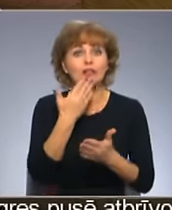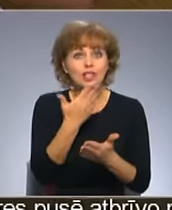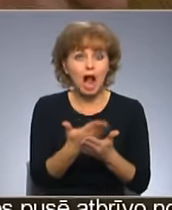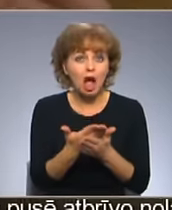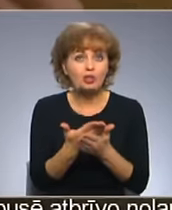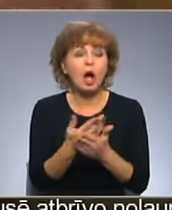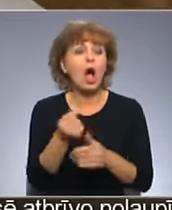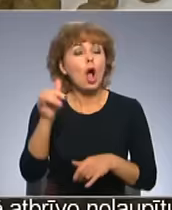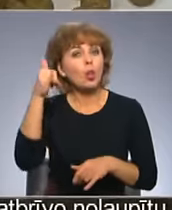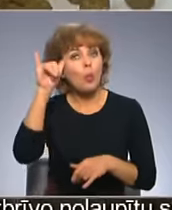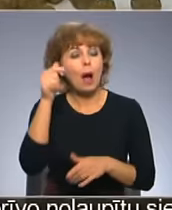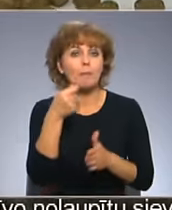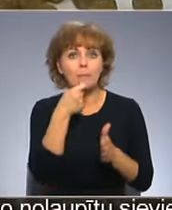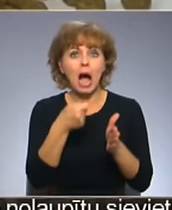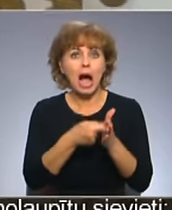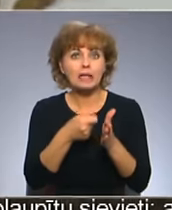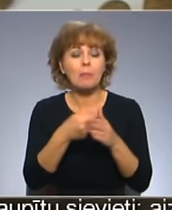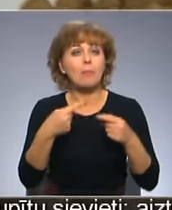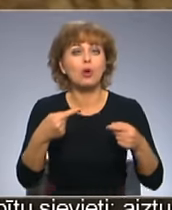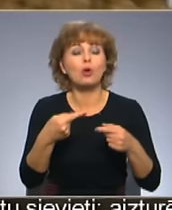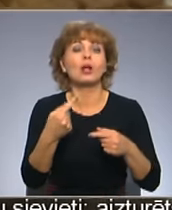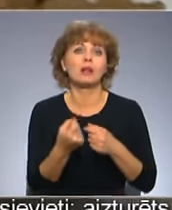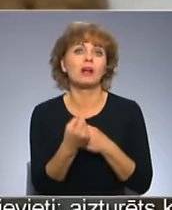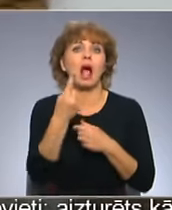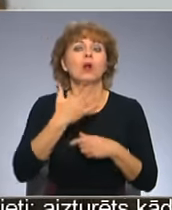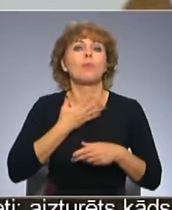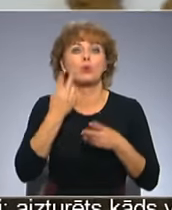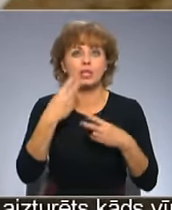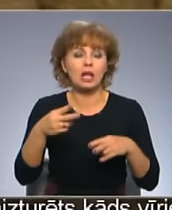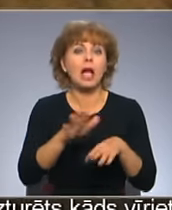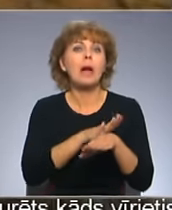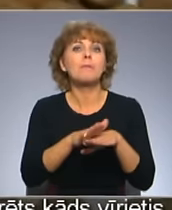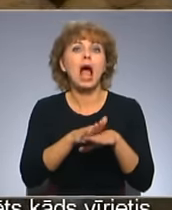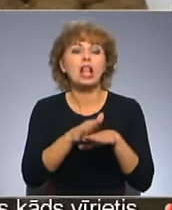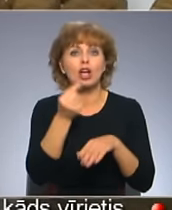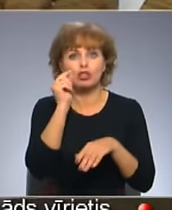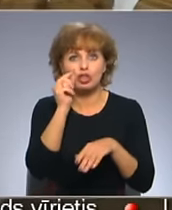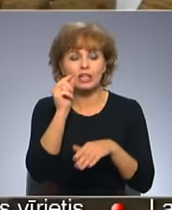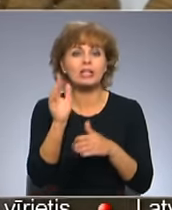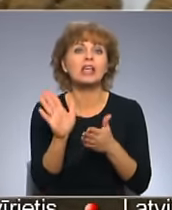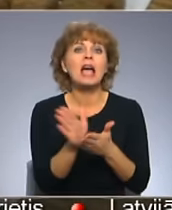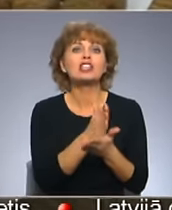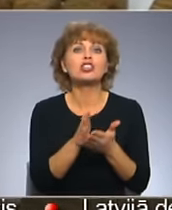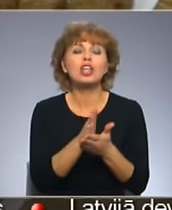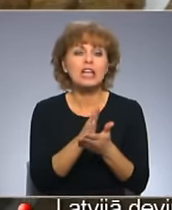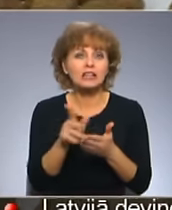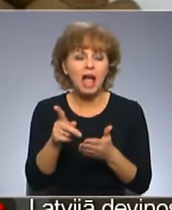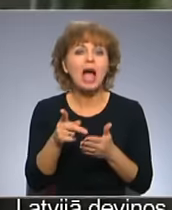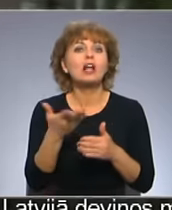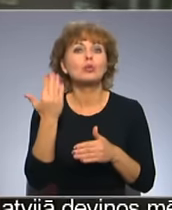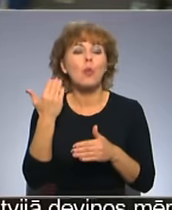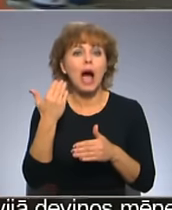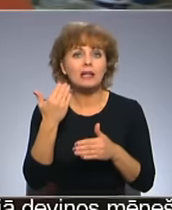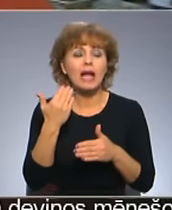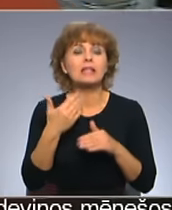lūbarības vajadzībām paredzēta produktu radusies mūsdienās pazīstamā lielo pelēko zīriņu šķirni retrija, kas selekcionēja jau pirms vairāk nekā